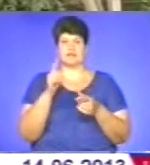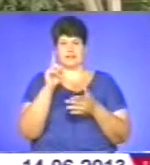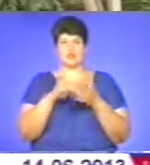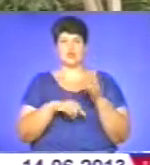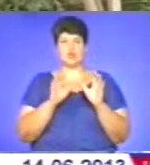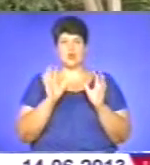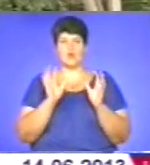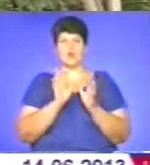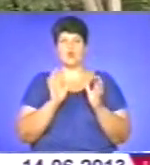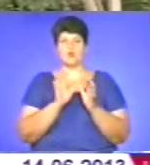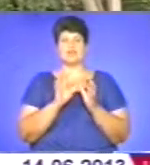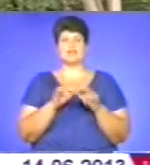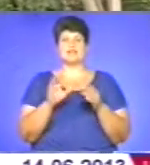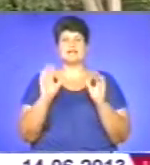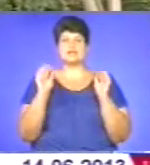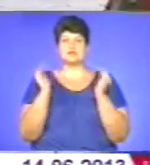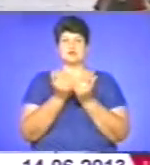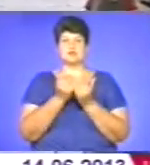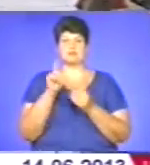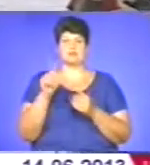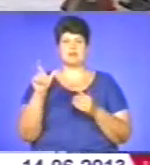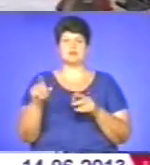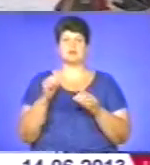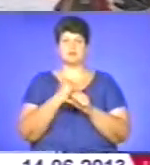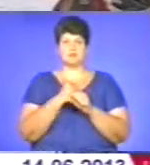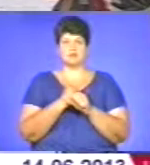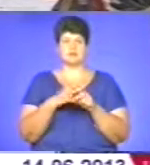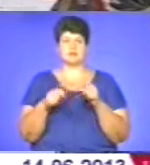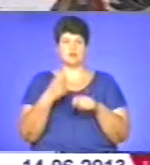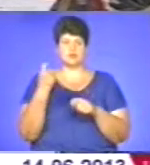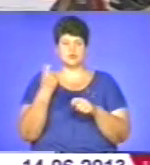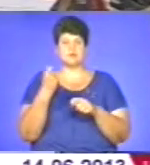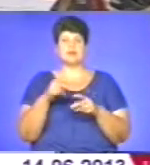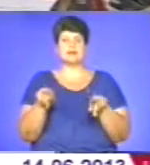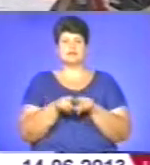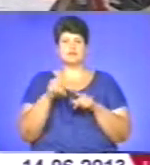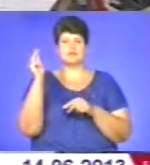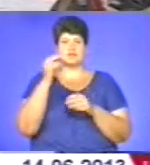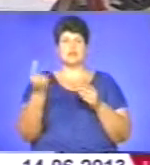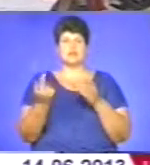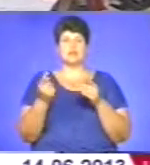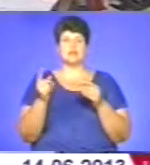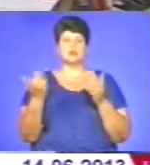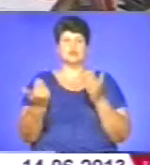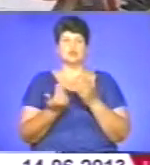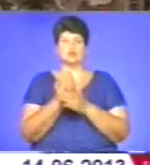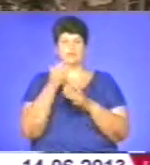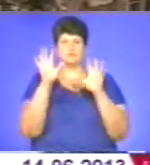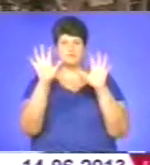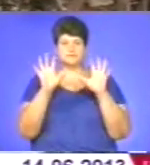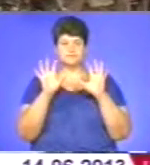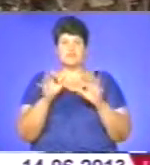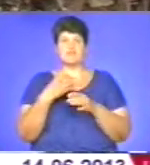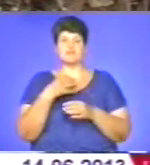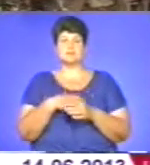охорону і ізоляцію осіб, які скоїли злочин. Під час навчань вивчали також нові нормативно-правові акти. Серед найважливіших